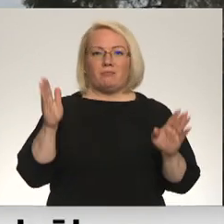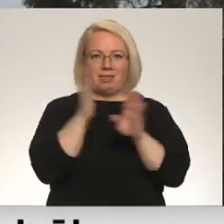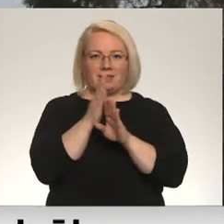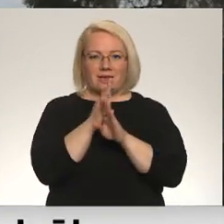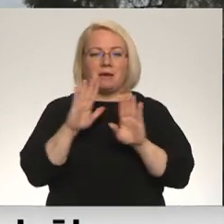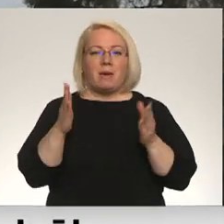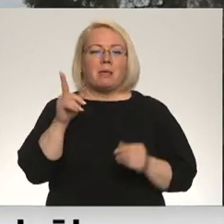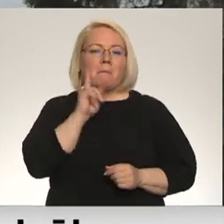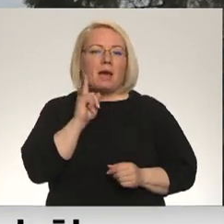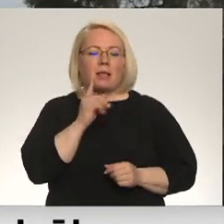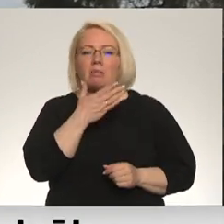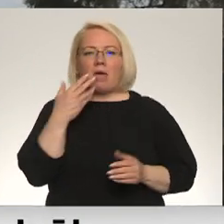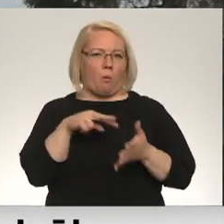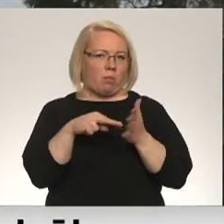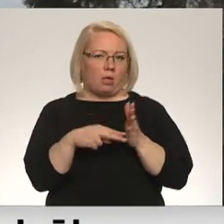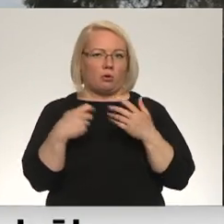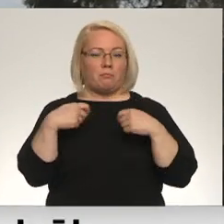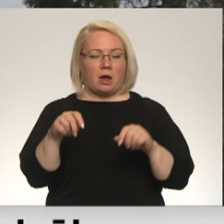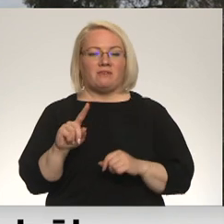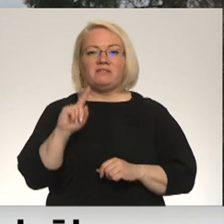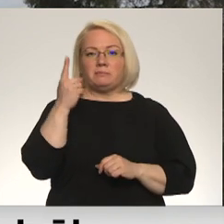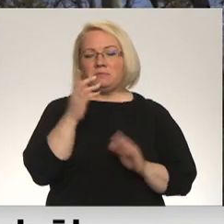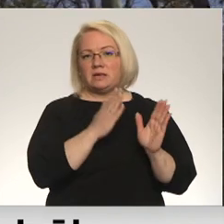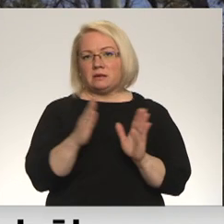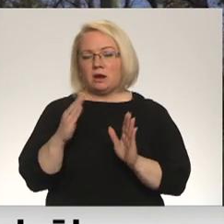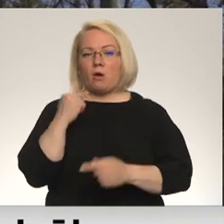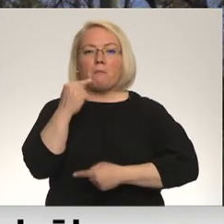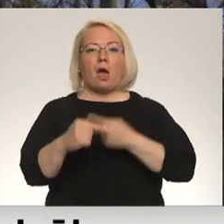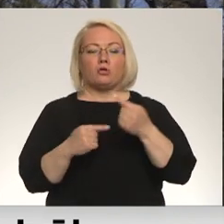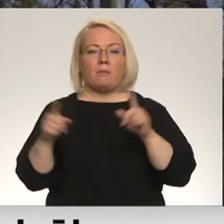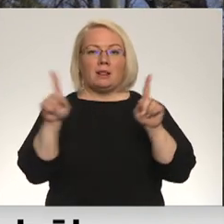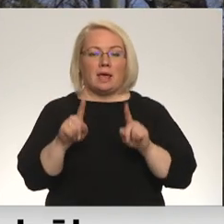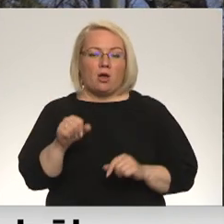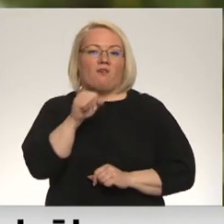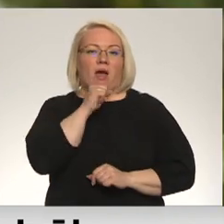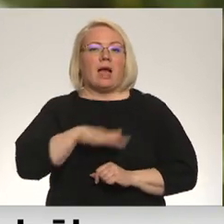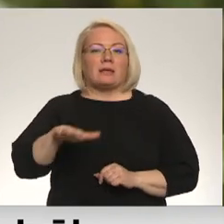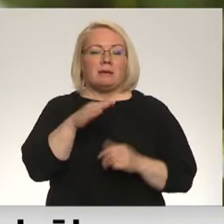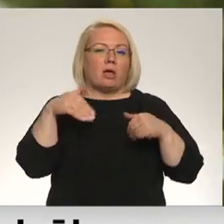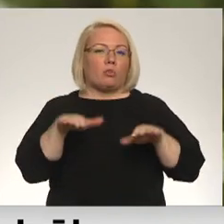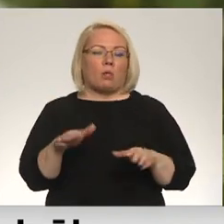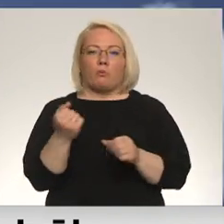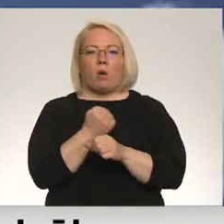pagaidām nav plānotas to pārdot. Vispirms ir jāsakārt to mantojumu lietas, tad ģimene izlēms, ko darīt tālāk.